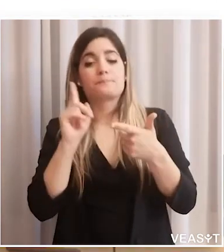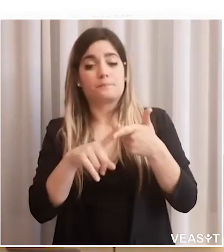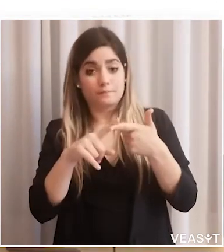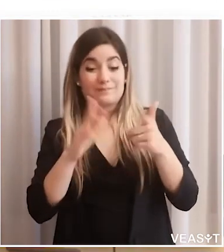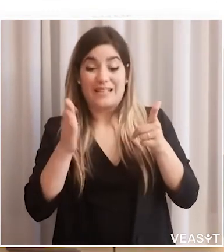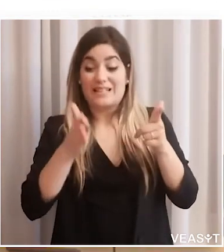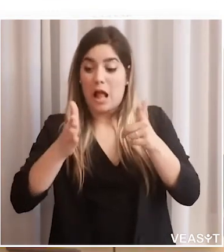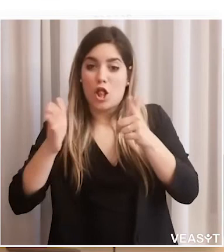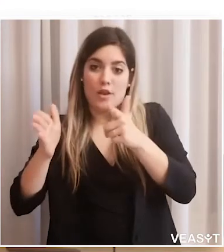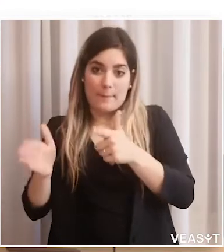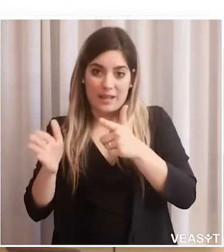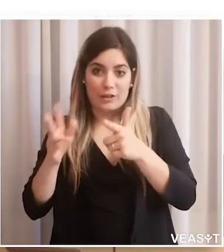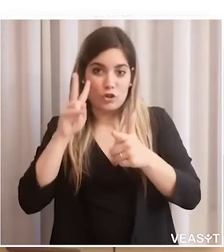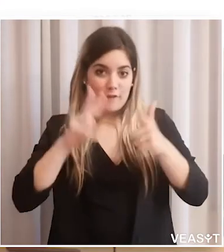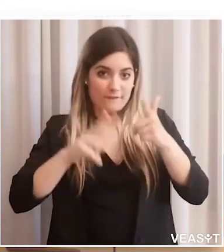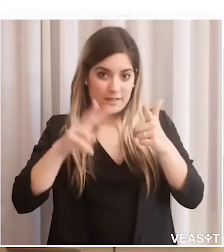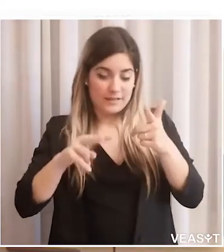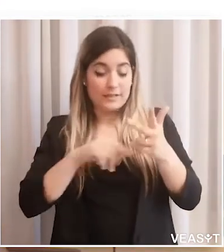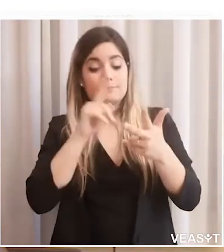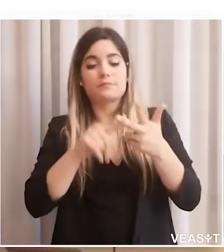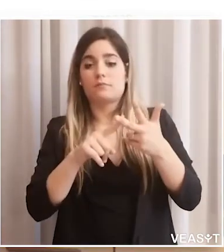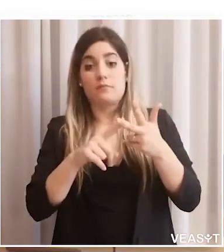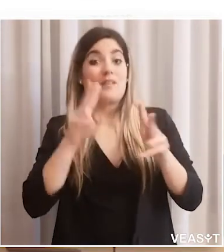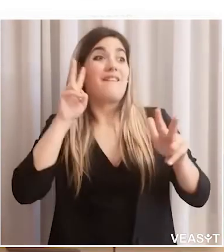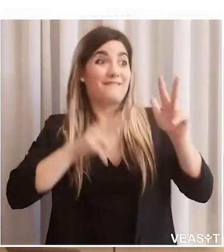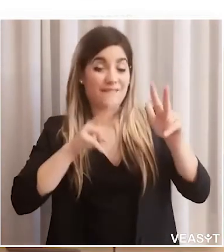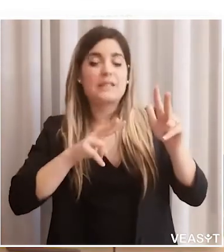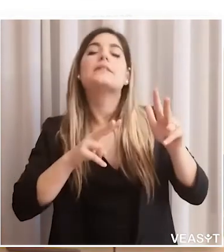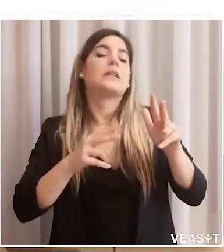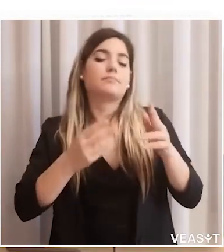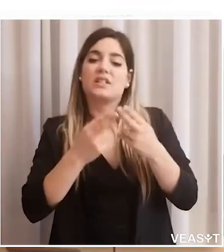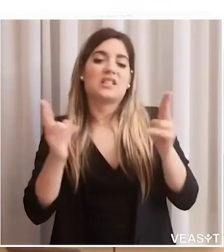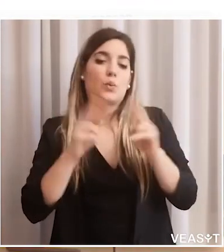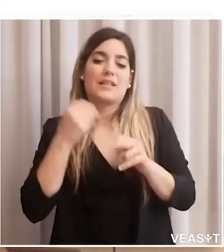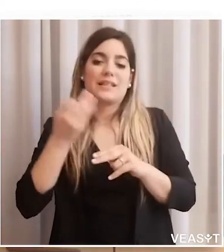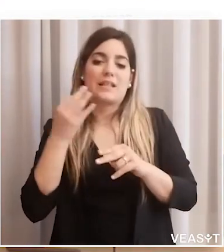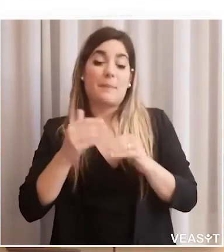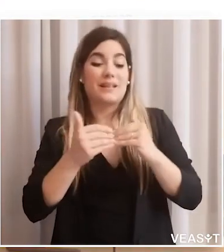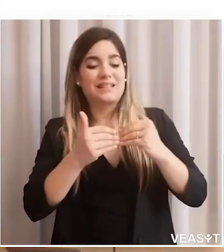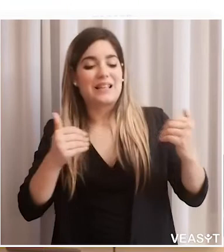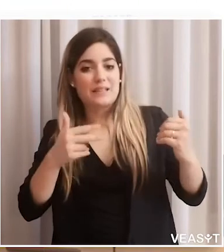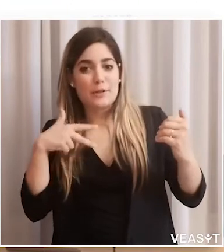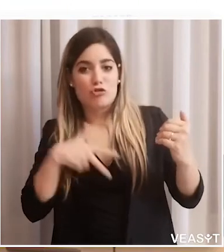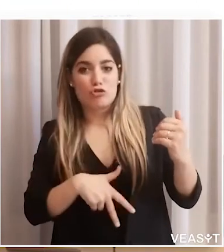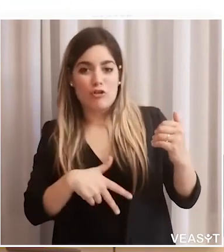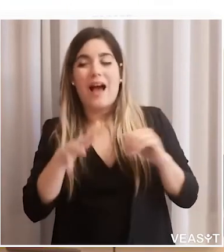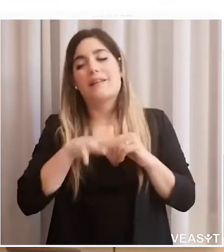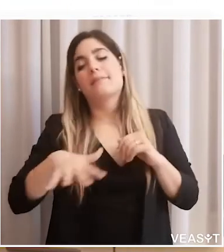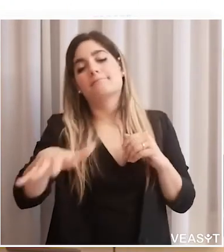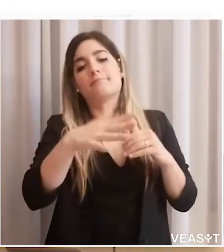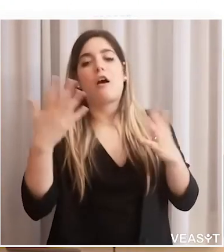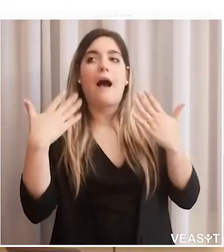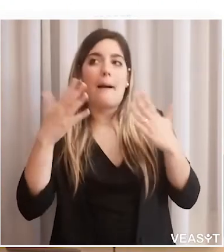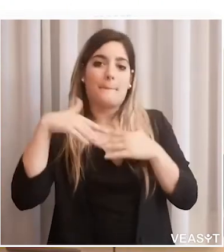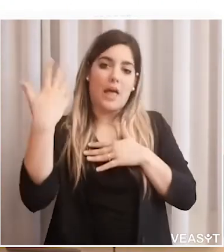aspetti fondamentali, la prenotazione delle visite, lo scaglionamento delle stesse, l'effettuazione di queste in